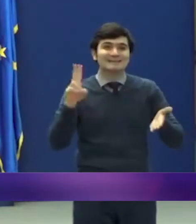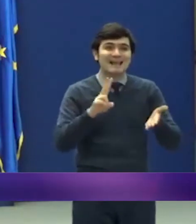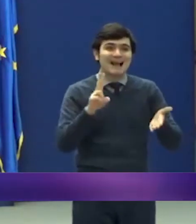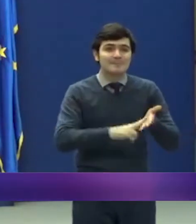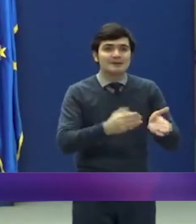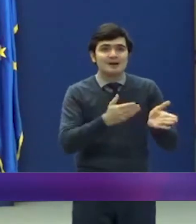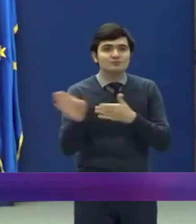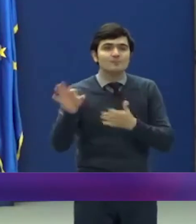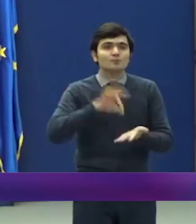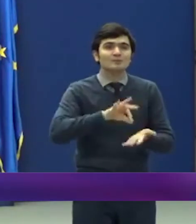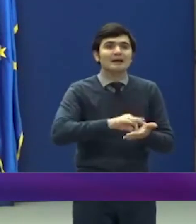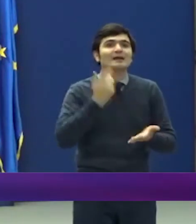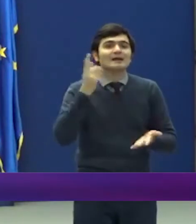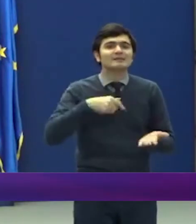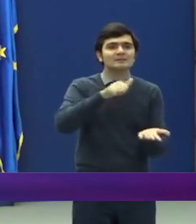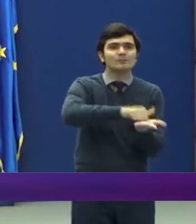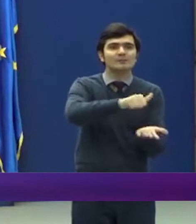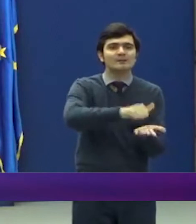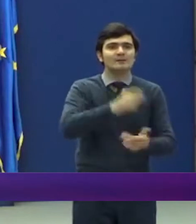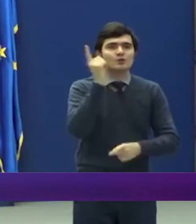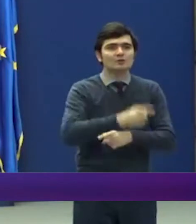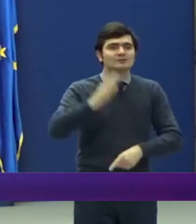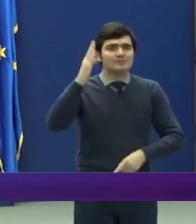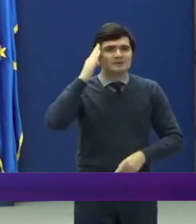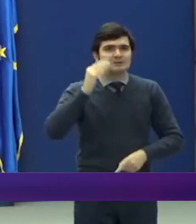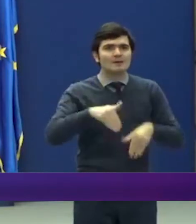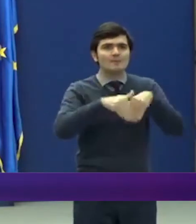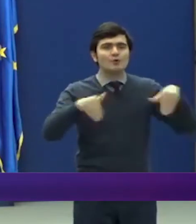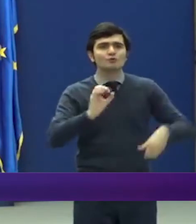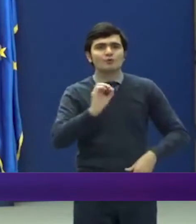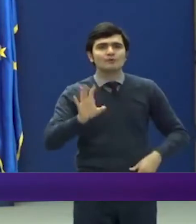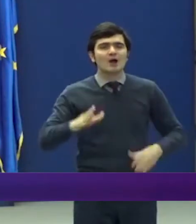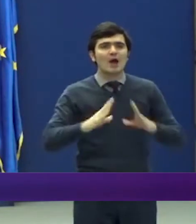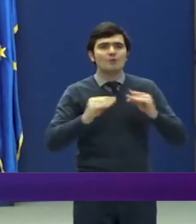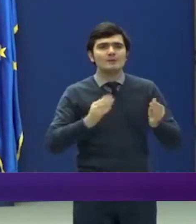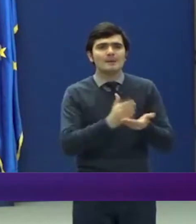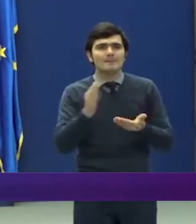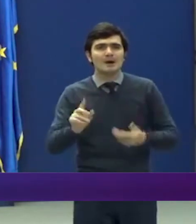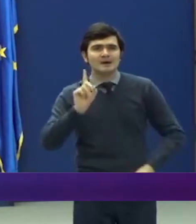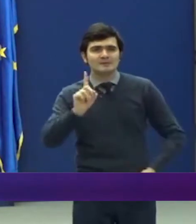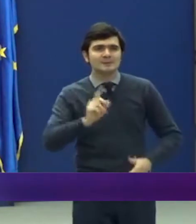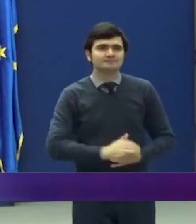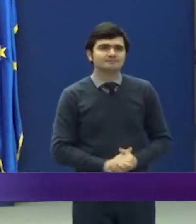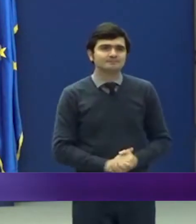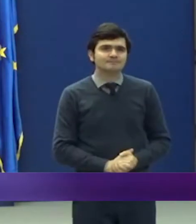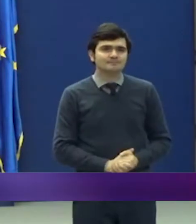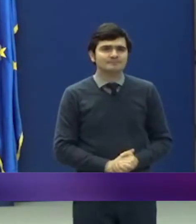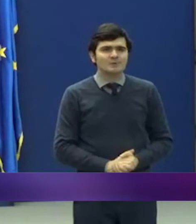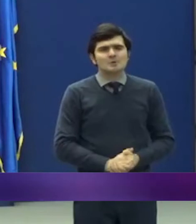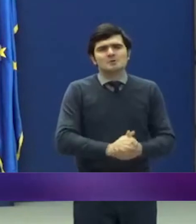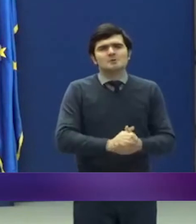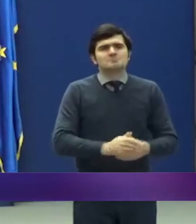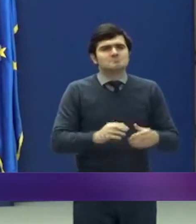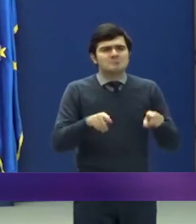data publicării prezentei ordonanțe militare în monitorul oficial a României, partea 1. Tot în